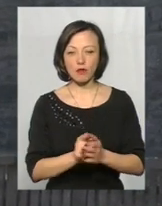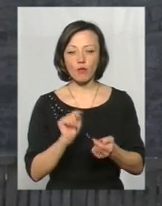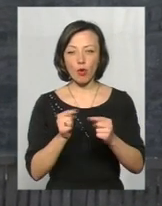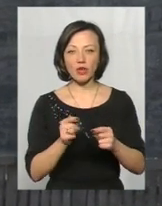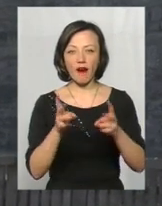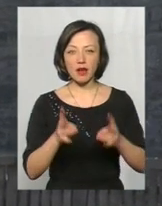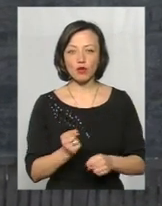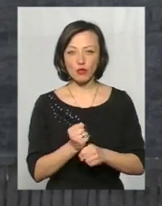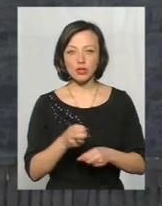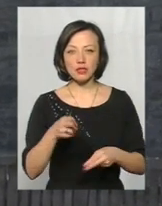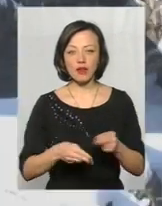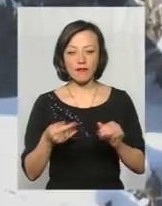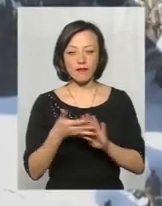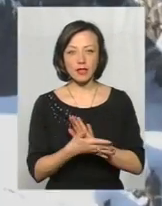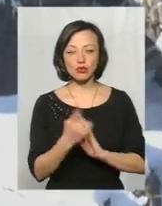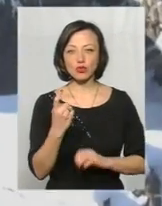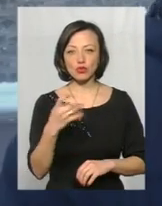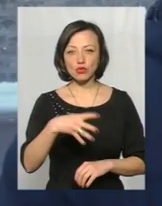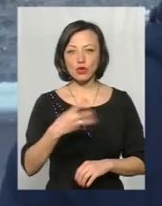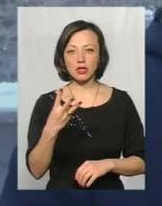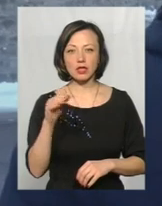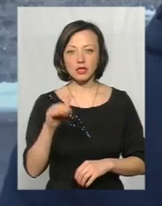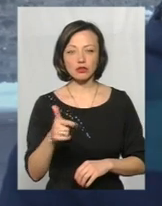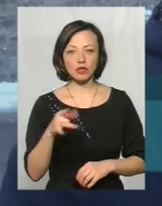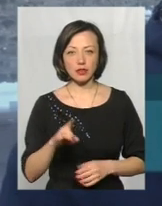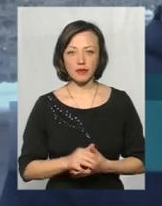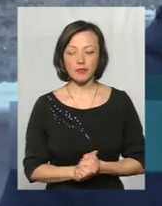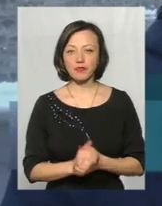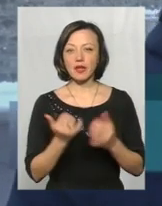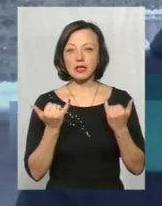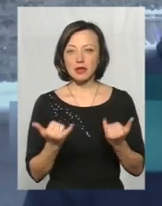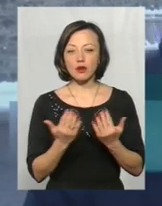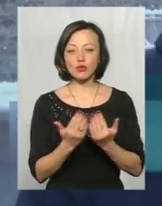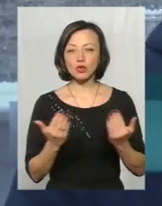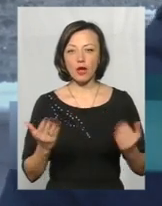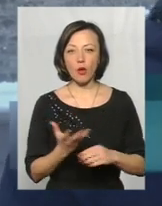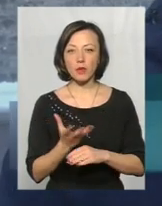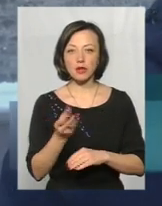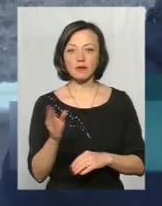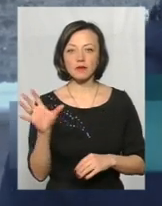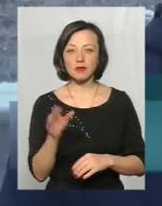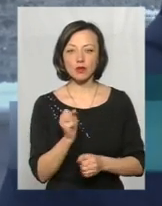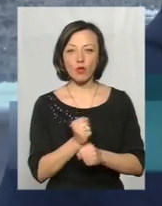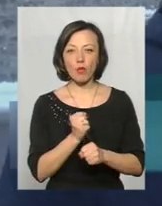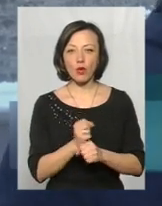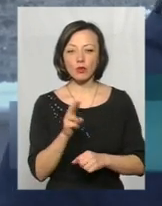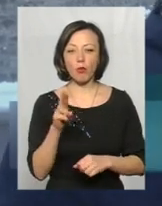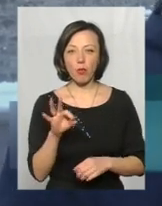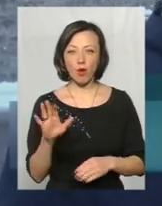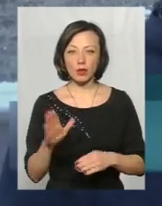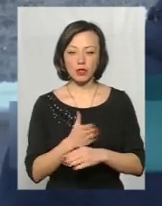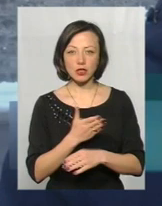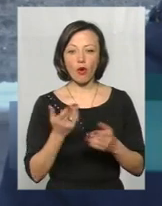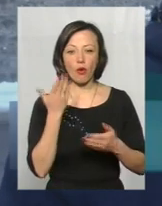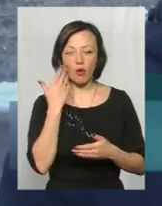завершені. На них витратили 143 тисячі гривень. Зараз музей вже оплатив всі роботи по демонтажу. І коли ми